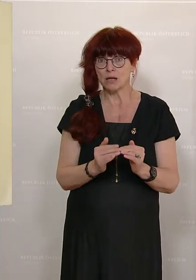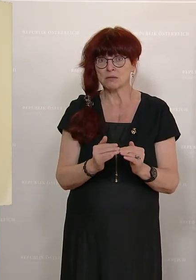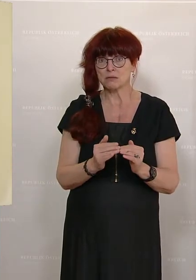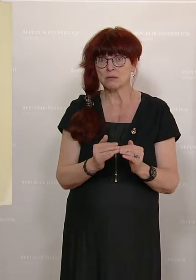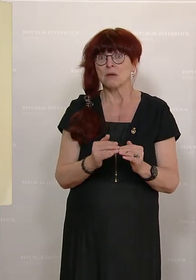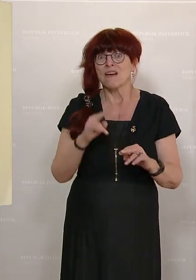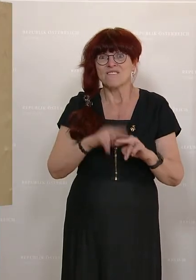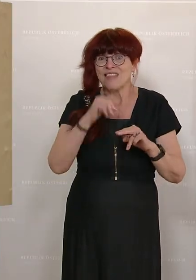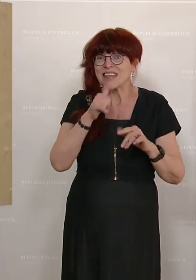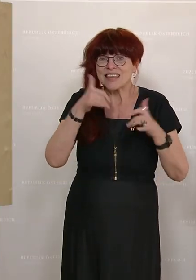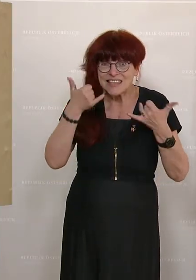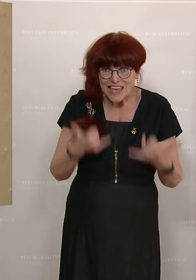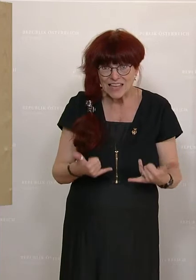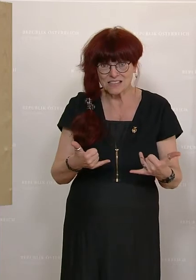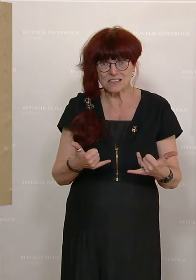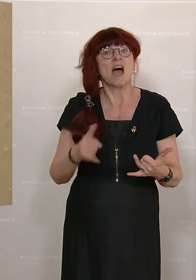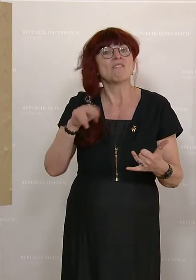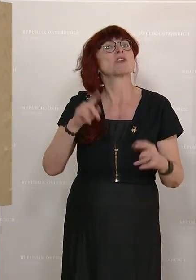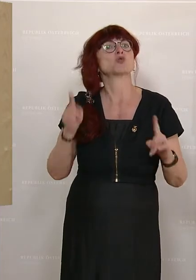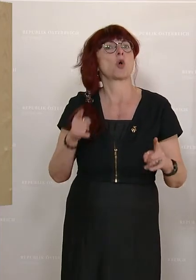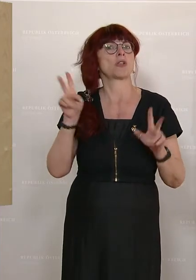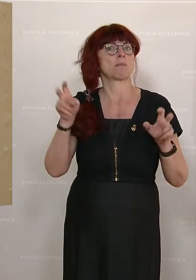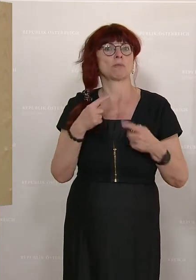dann über solche Themen reden, wenn nicht heute?